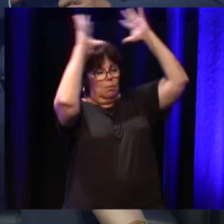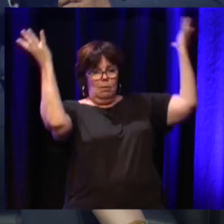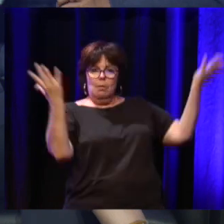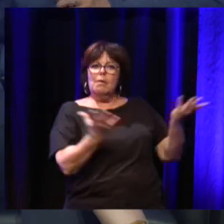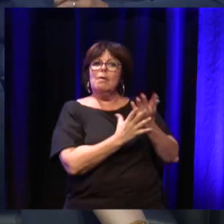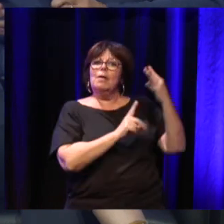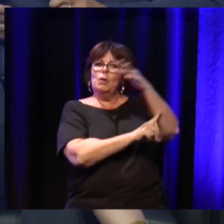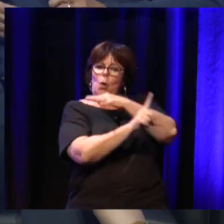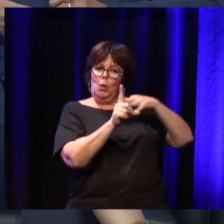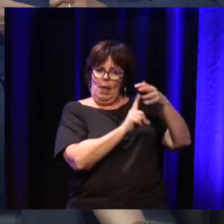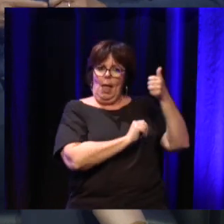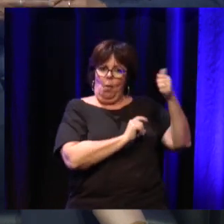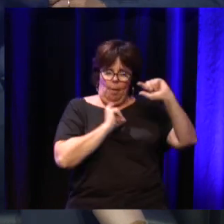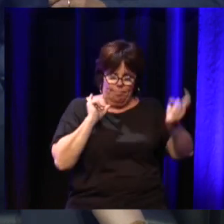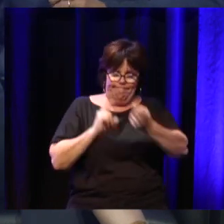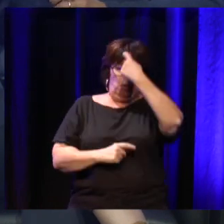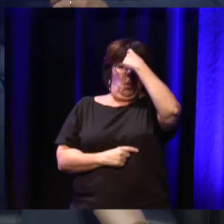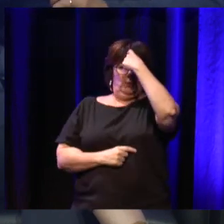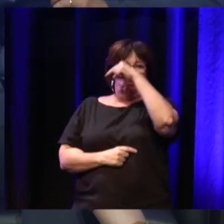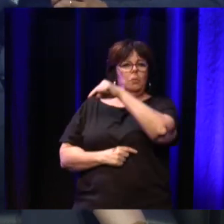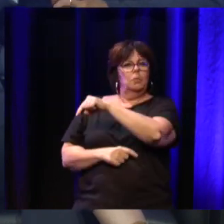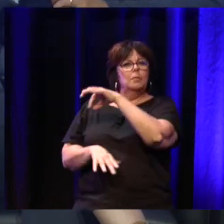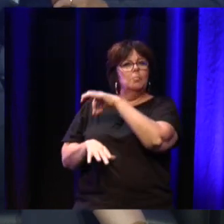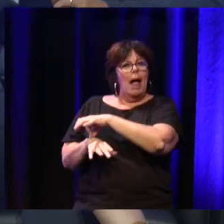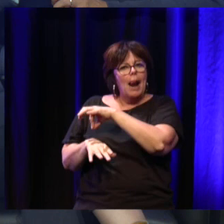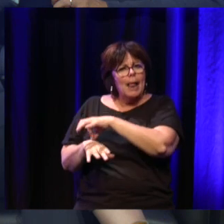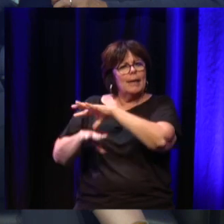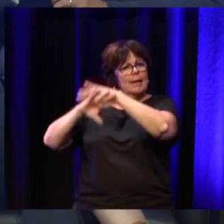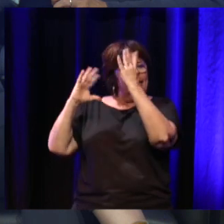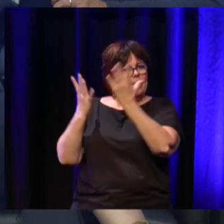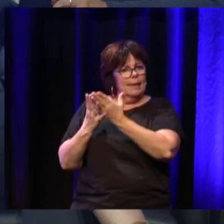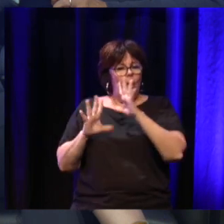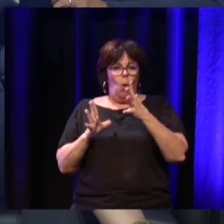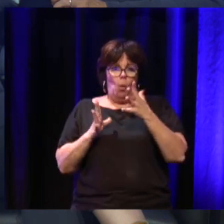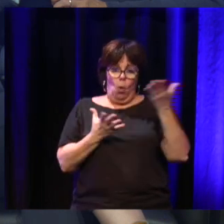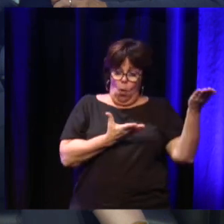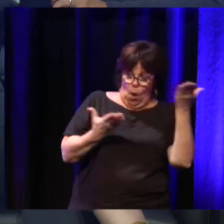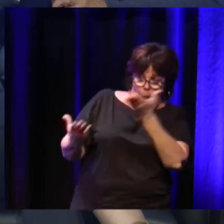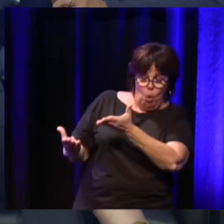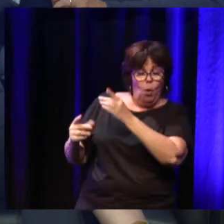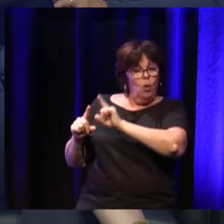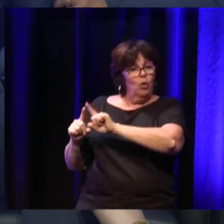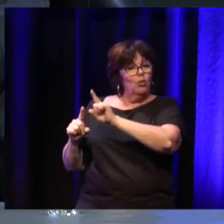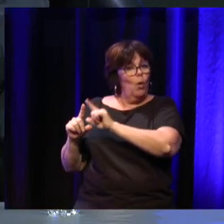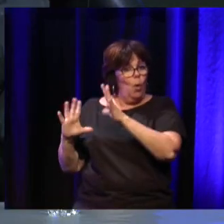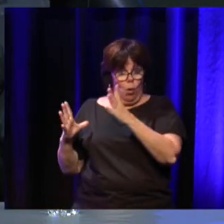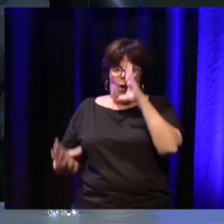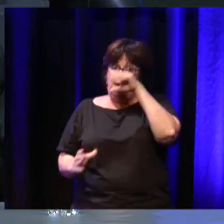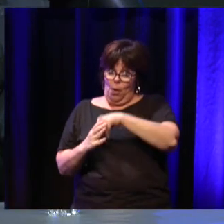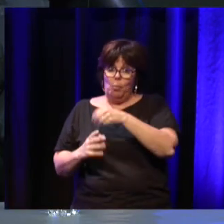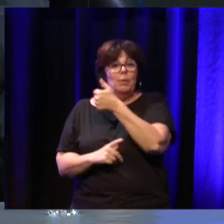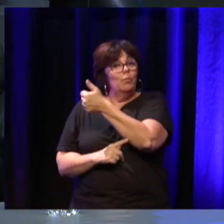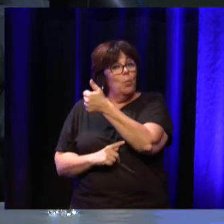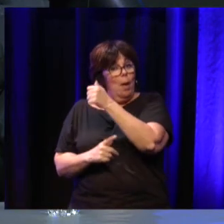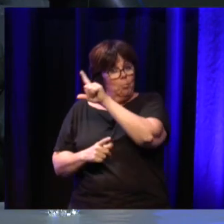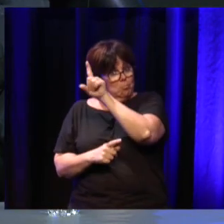De se préoccuper de ces questions-là et d'apporter leur pierre à l'édifice. Et comment vous, en tant qu'association, vous œuvrez aussi dans